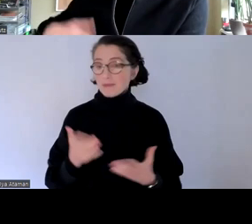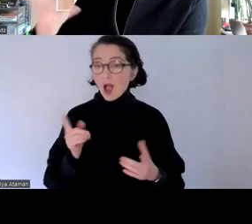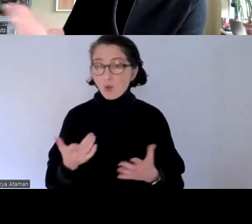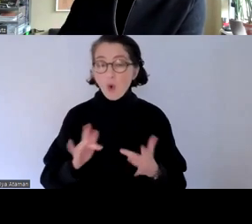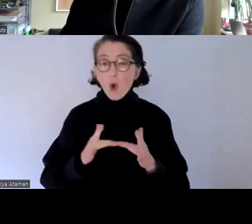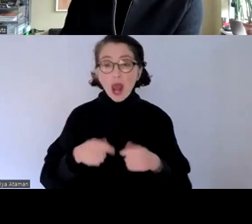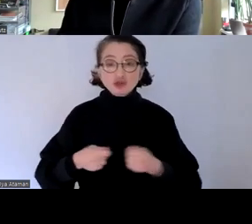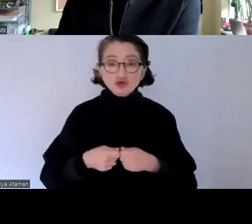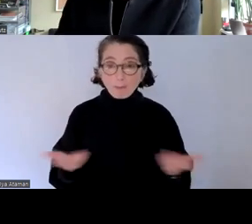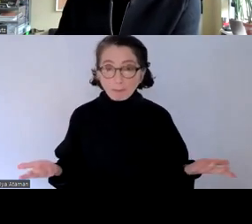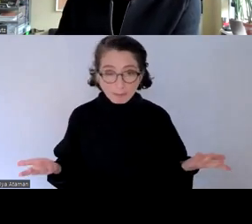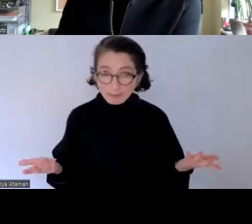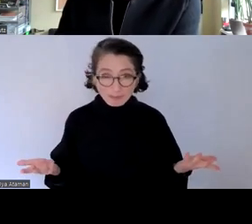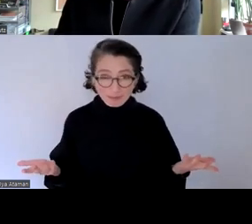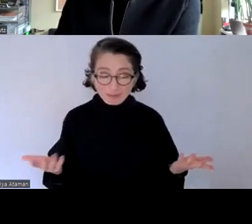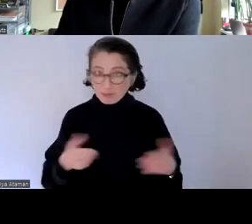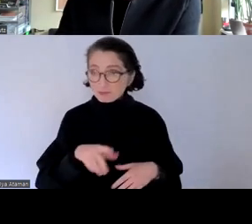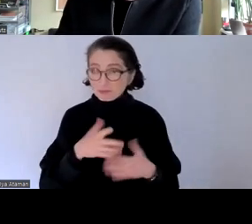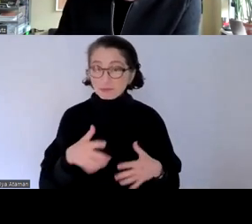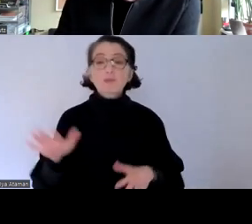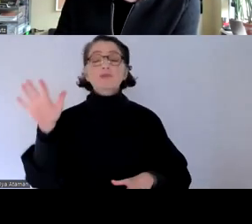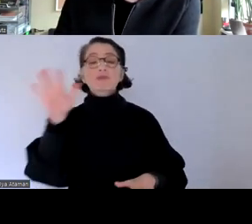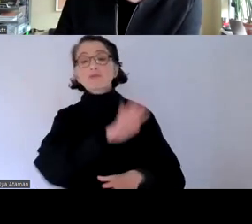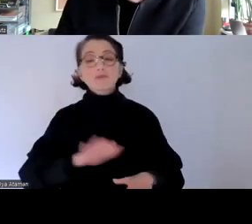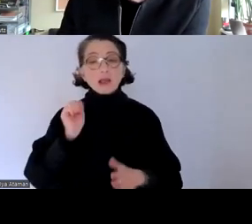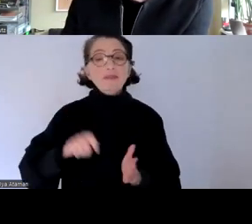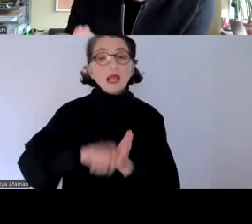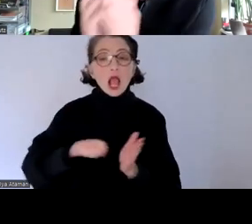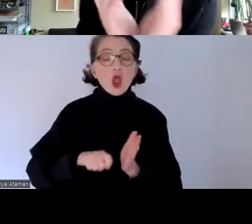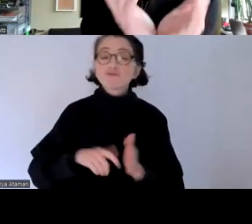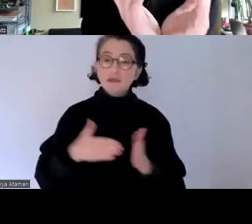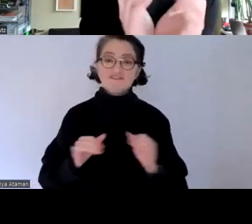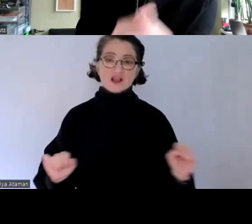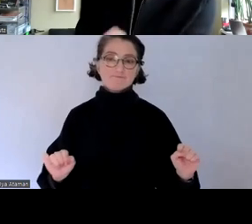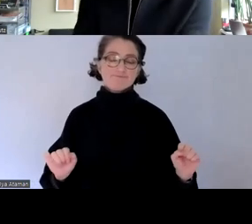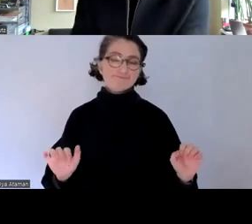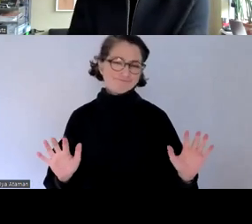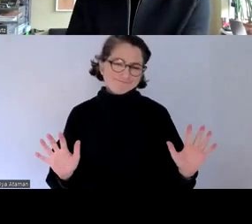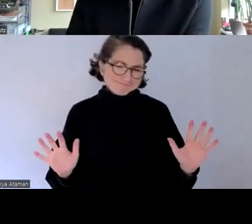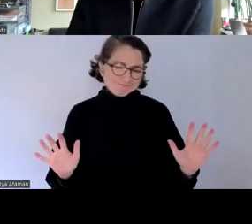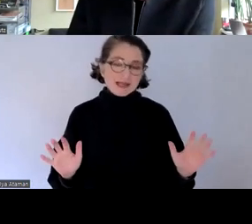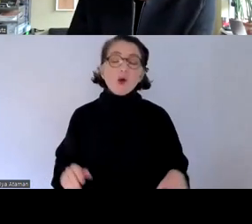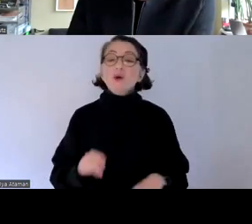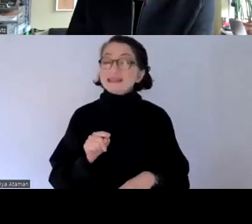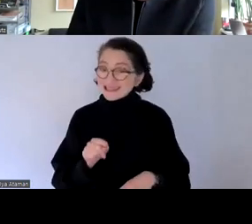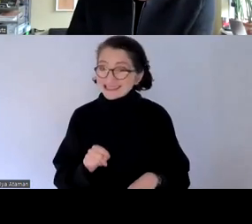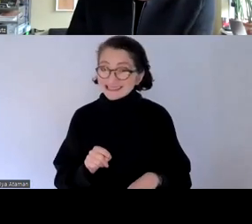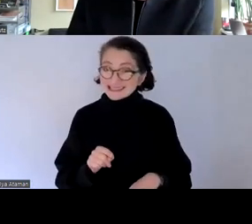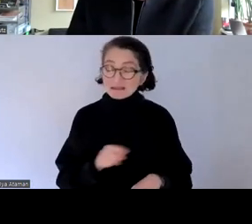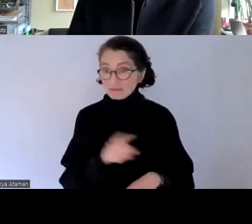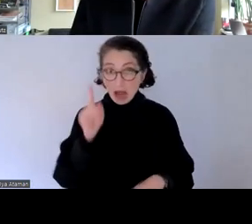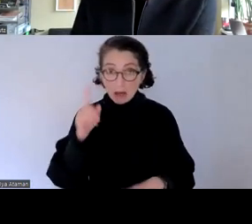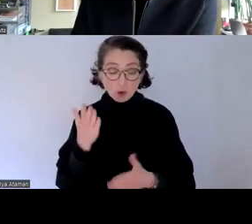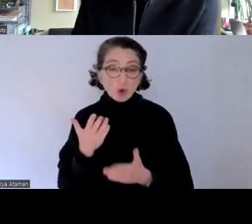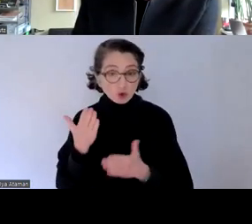bei denen ich mir dinge im internet kaufen kann und das ganze hier interessant dass es hier nicht nur sich um die öffentliche hand handelt